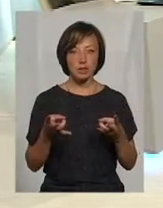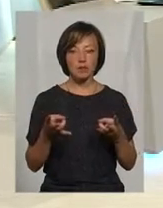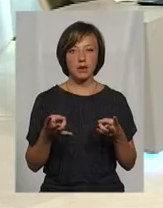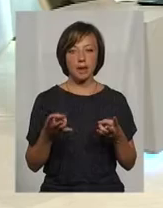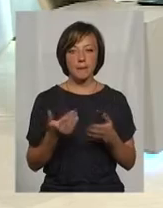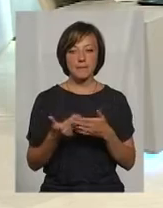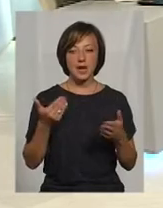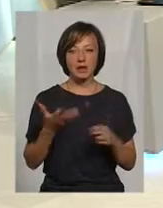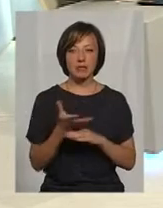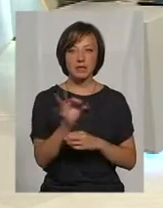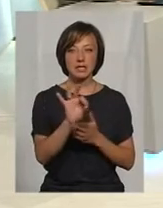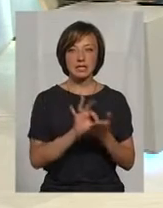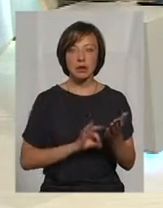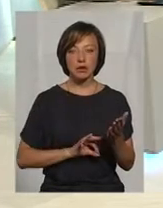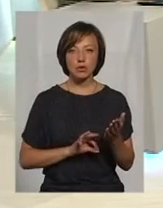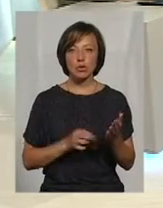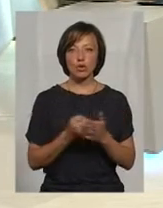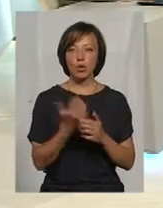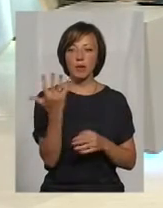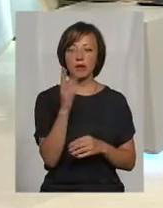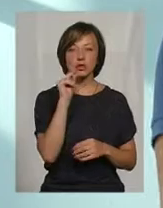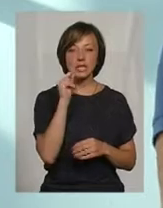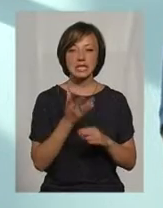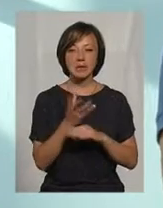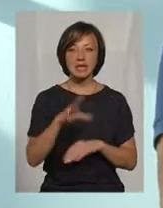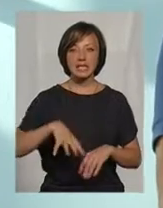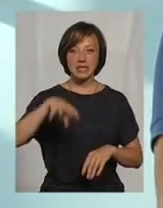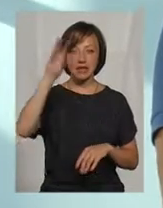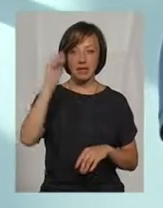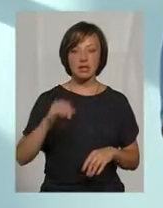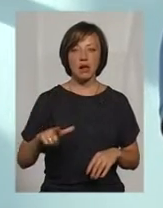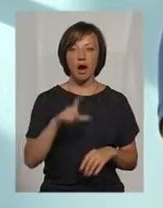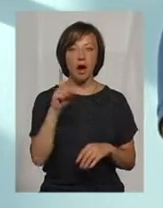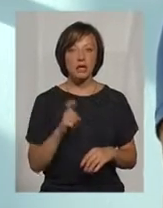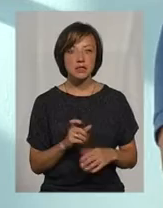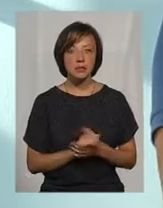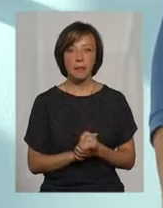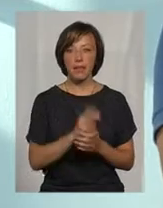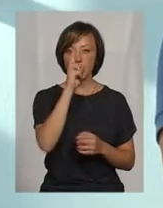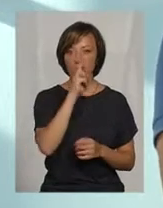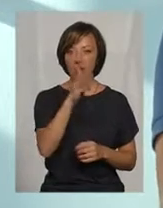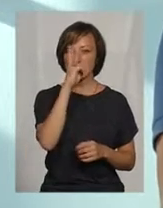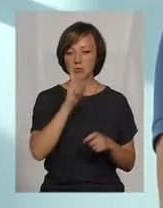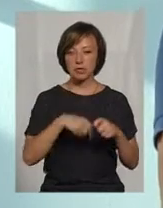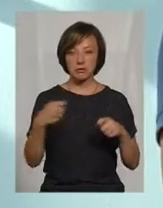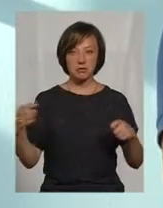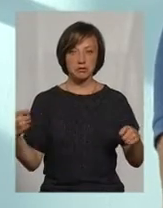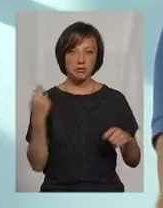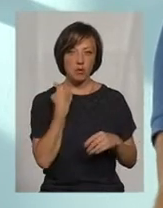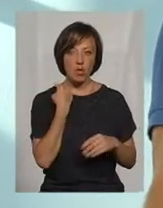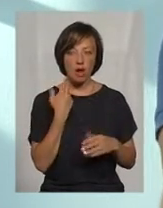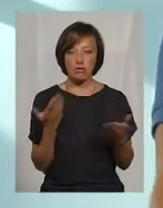предуплату і потім до 5-го числа треба заплатити за весь використаний газ. А 2-3 місяці не йде про плата